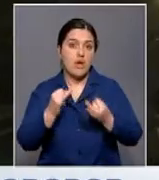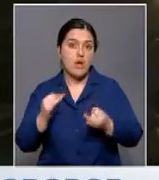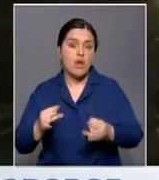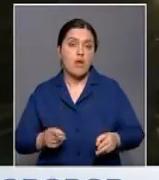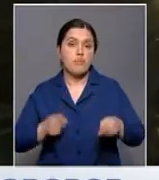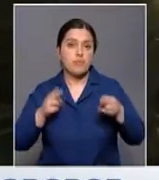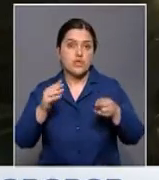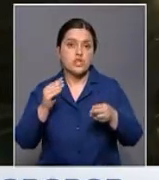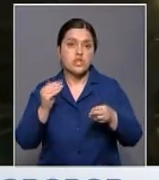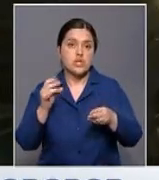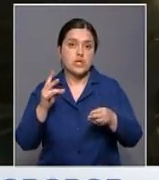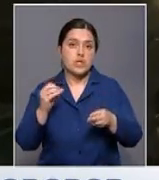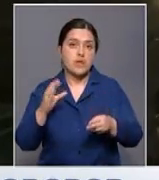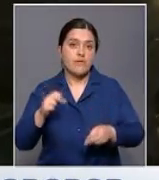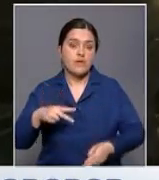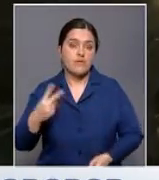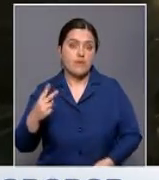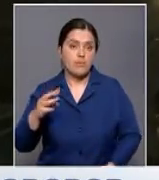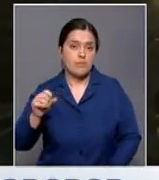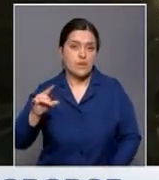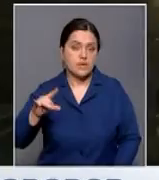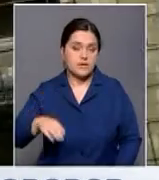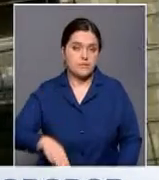прибудут в Женеву 22 марта.